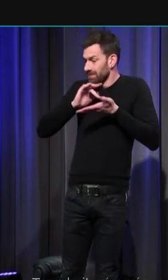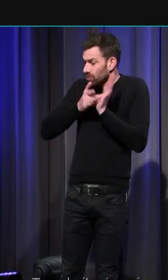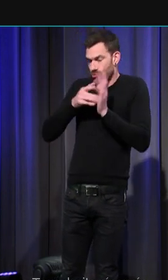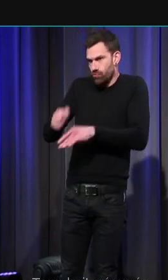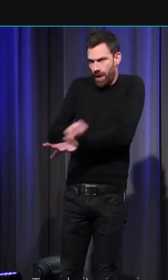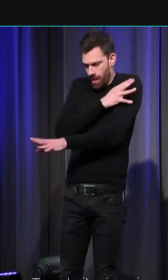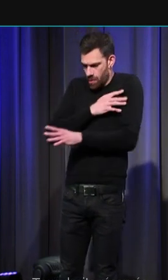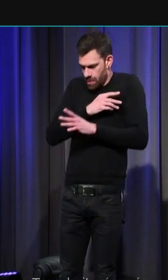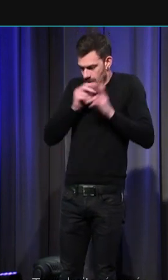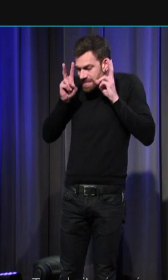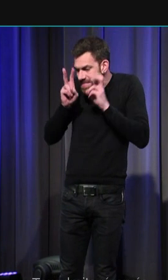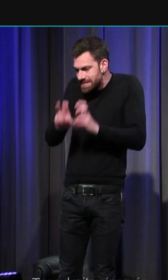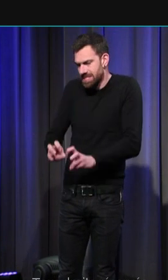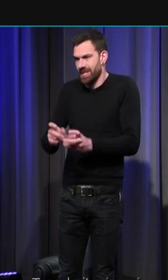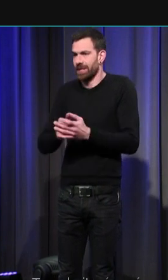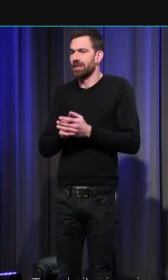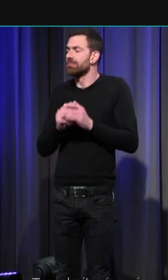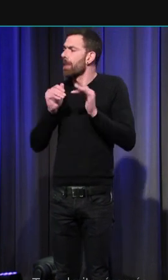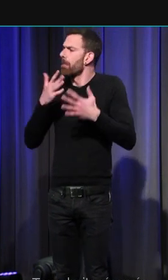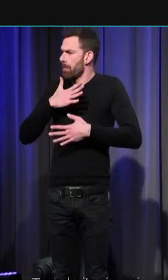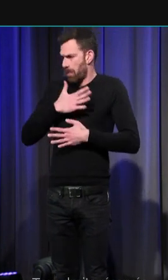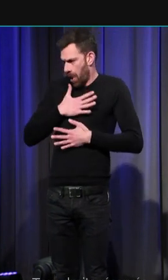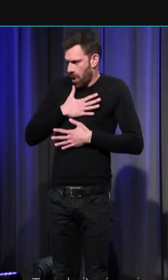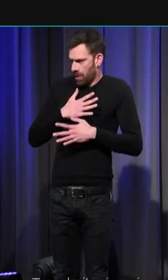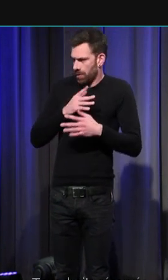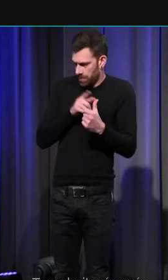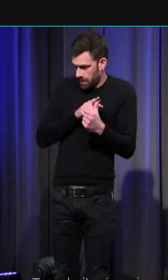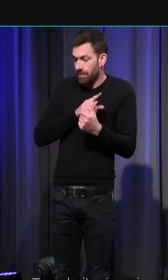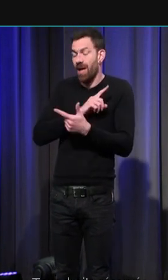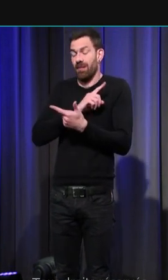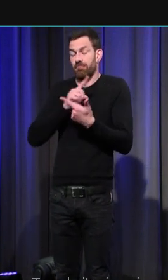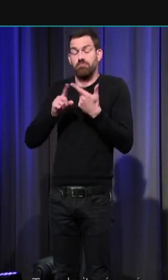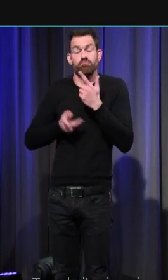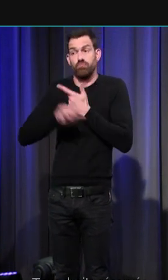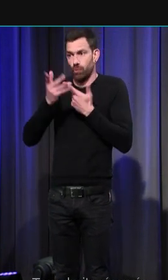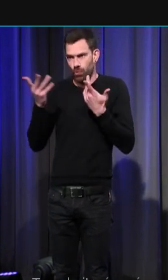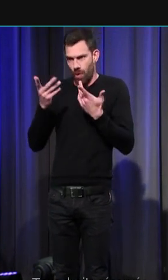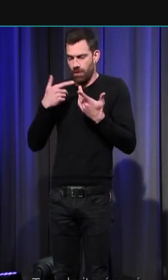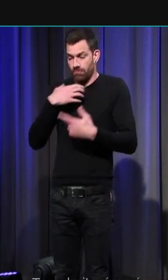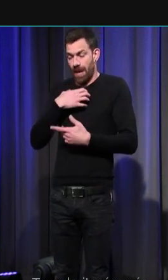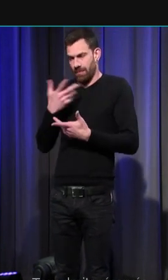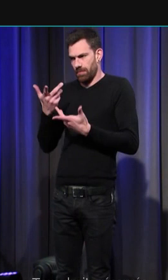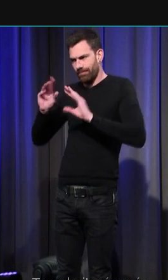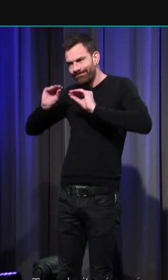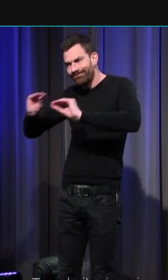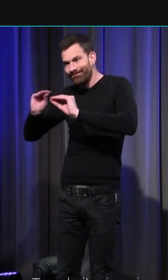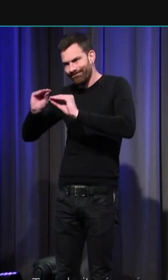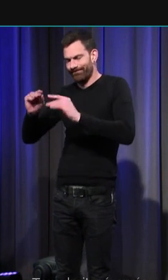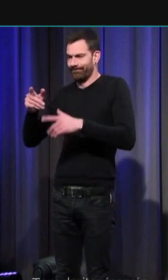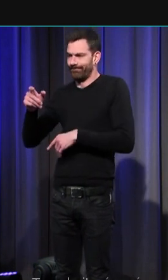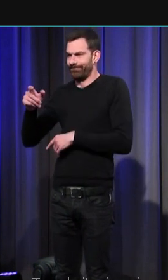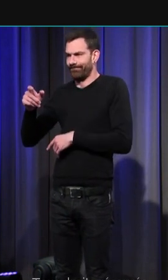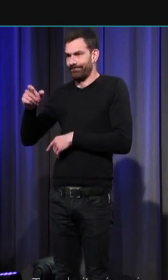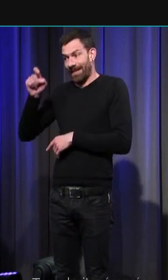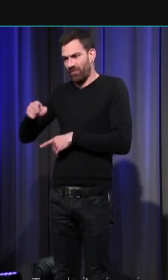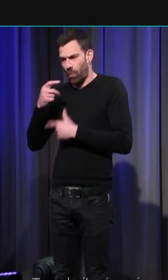Et d'ailleurs même plus encore que la peur, les prêtres apprennent à leur zouaille les bienfaits